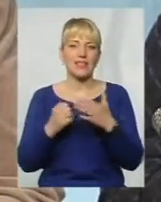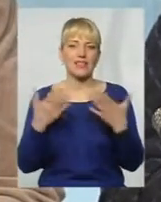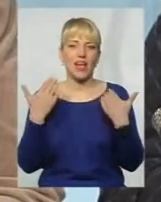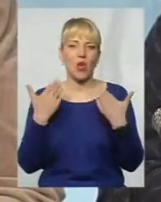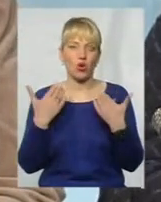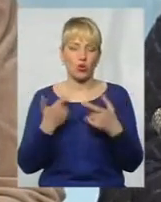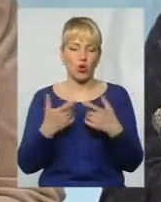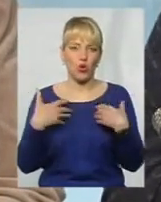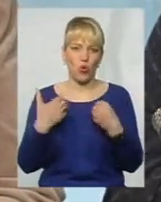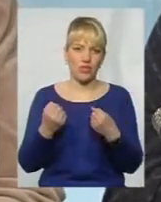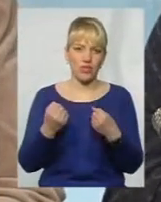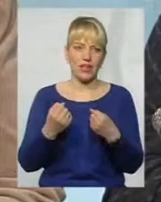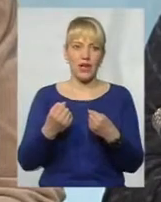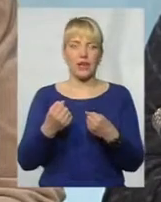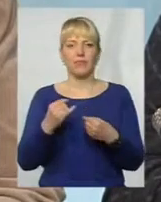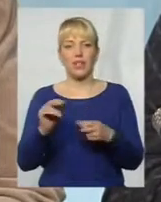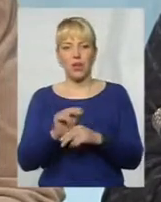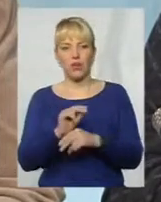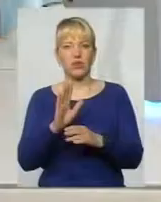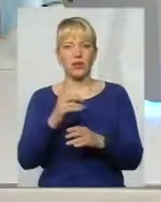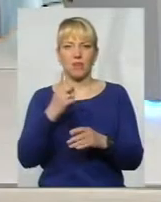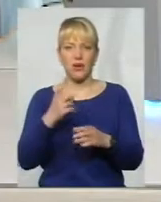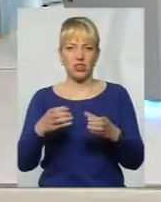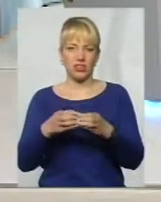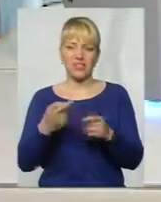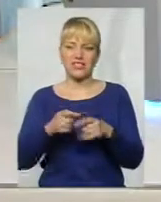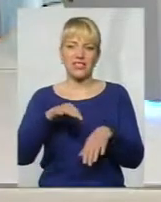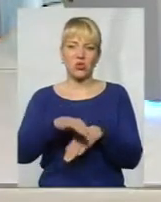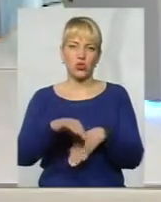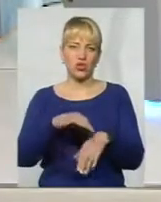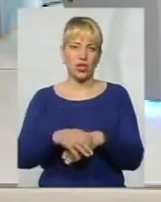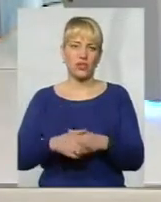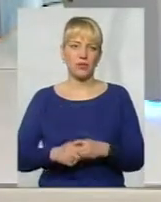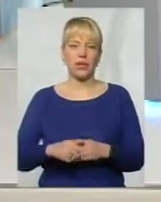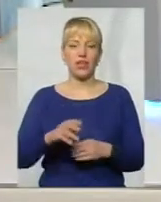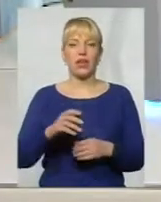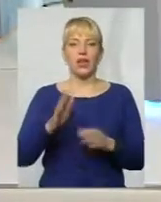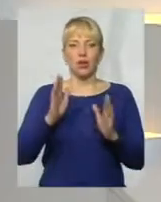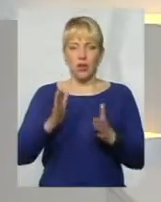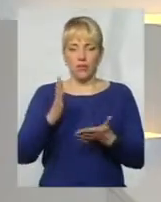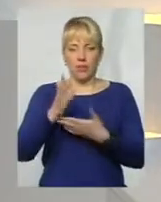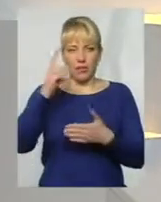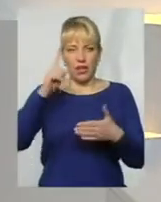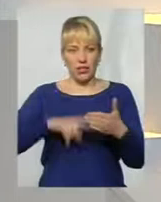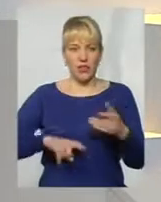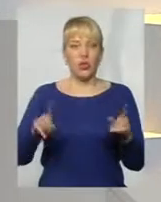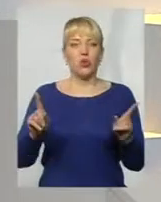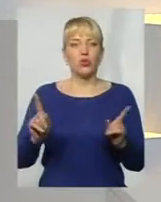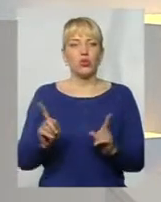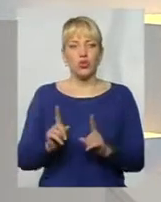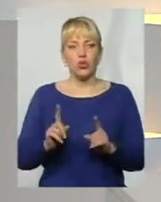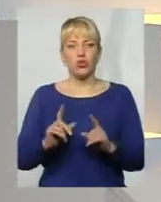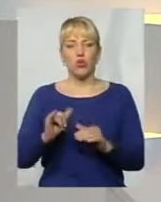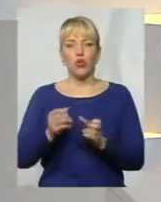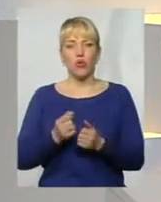лікування, все, тільки перша категорія. Це знущання просто. Будемо мати надію, що у